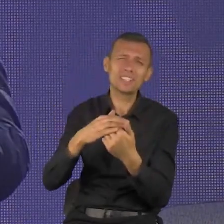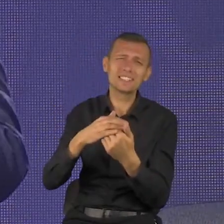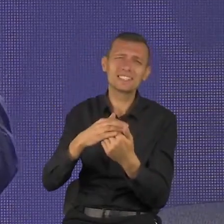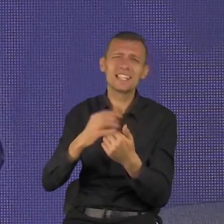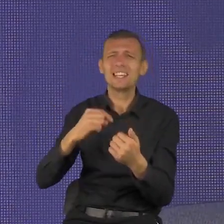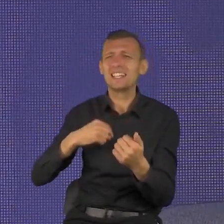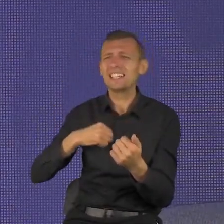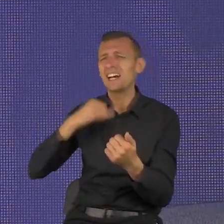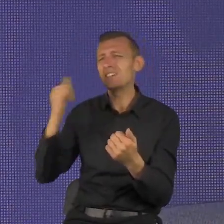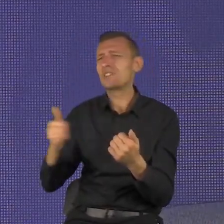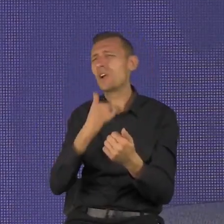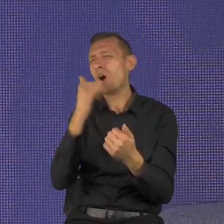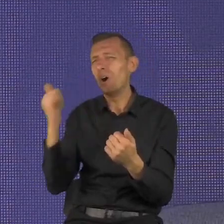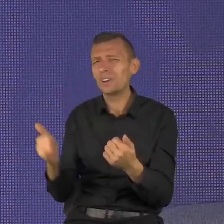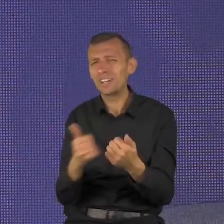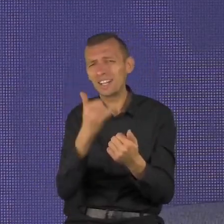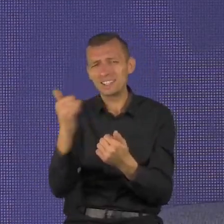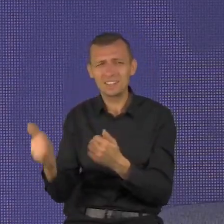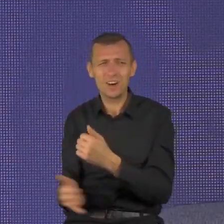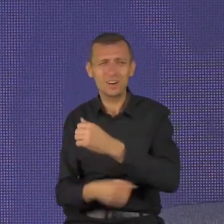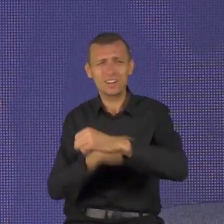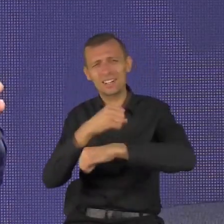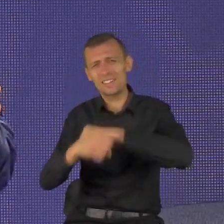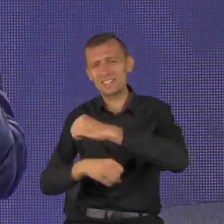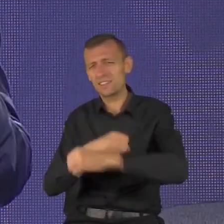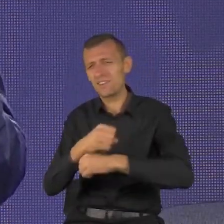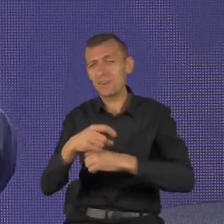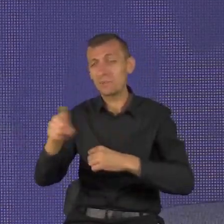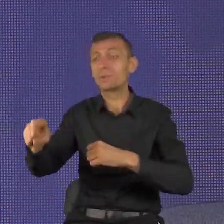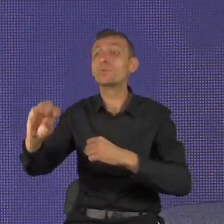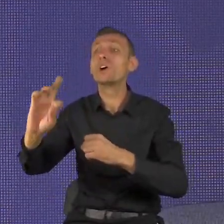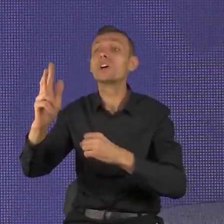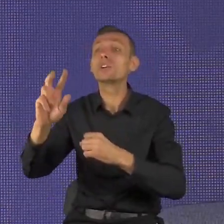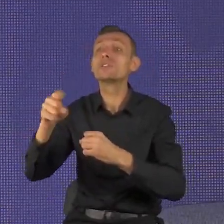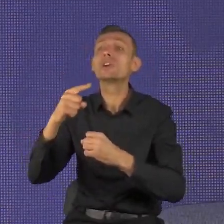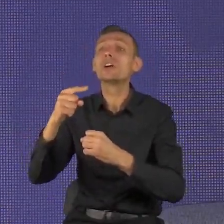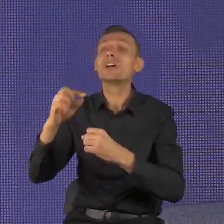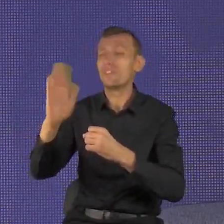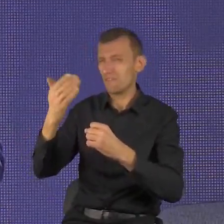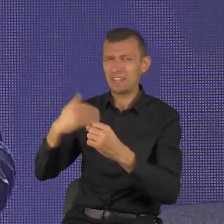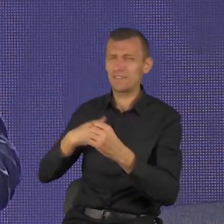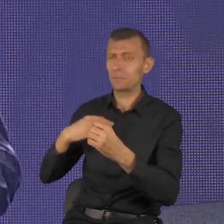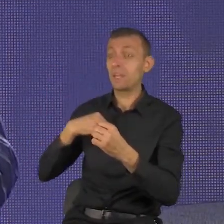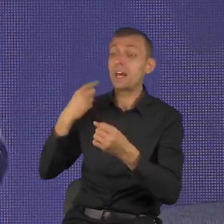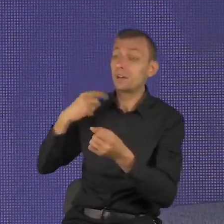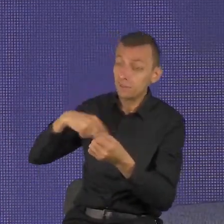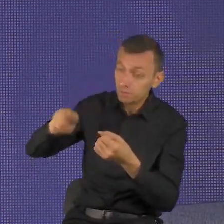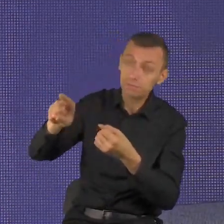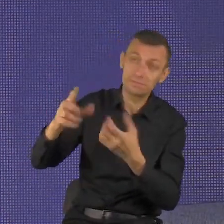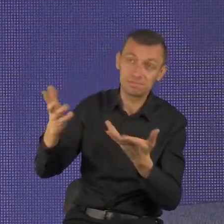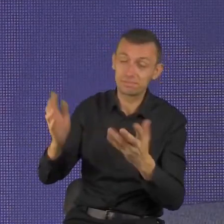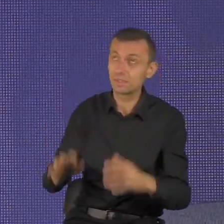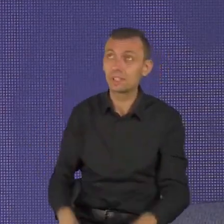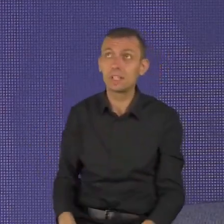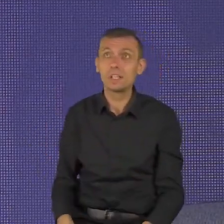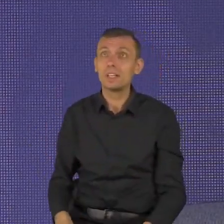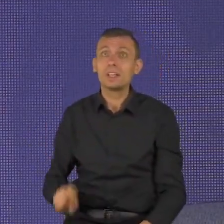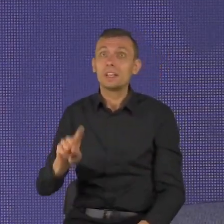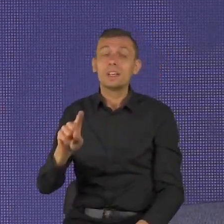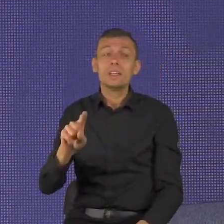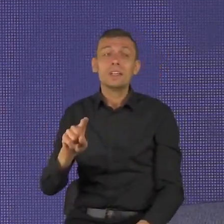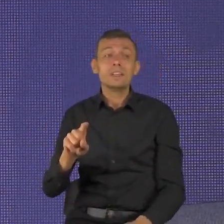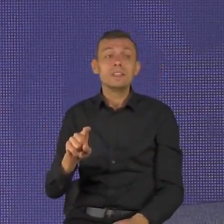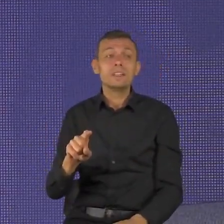I powiem wam, to wcale nie jest miarą mojej wartości. Jeśli